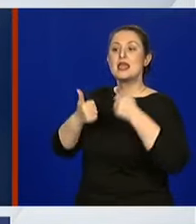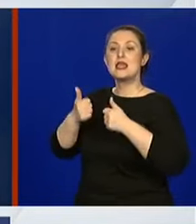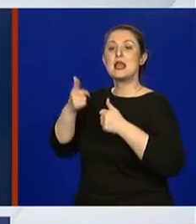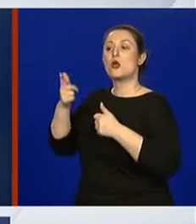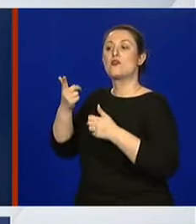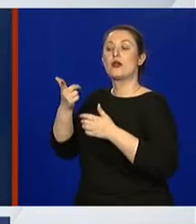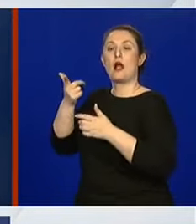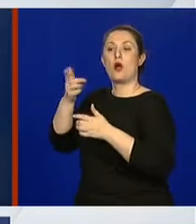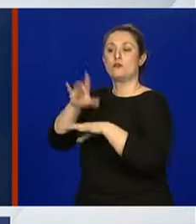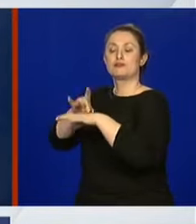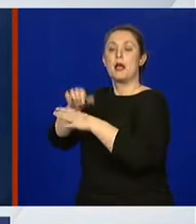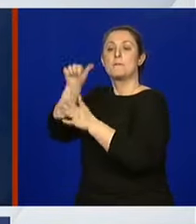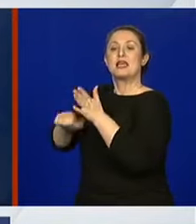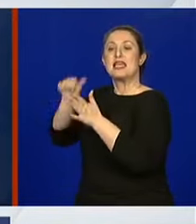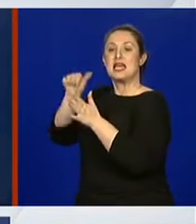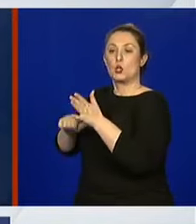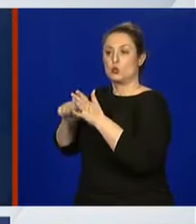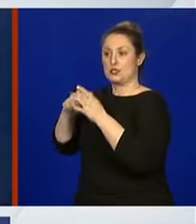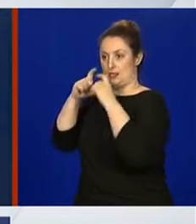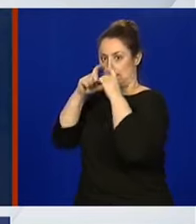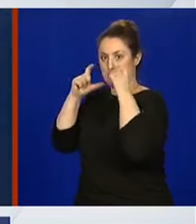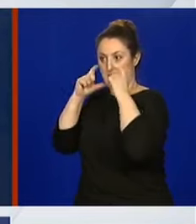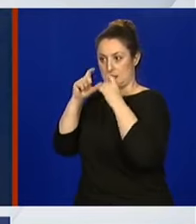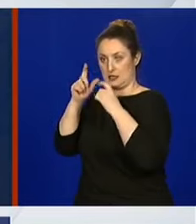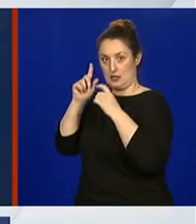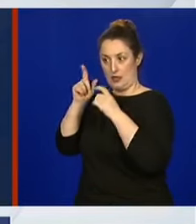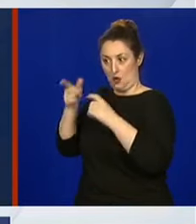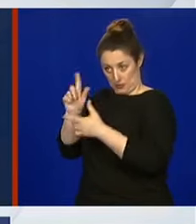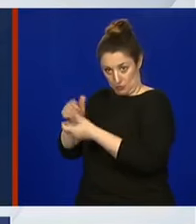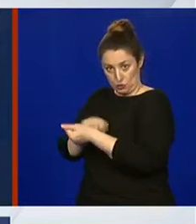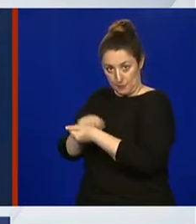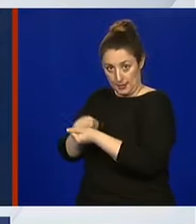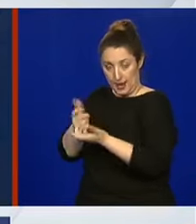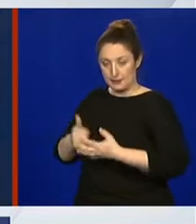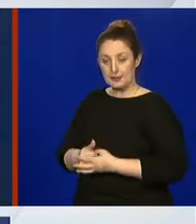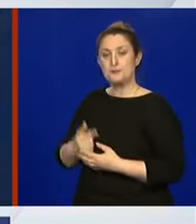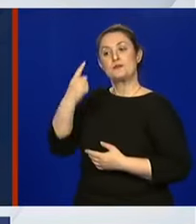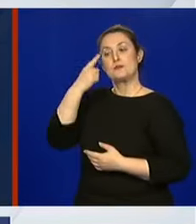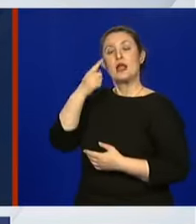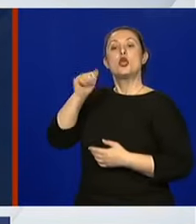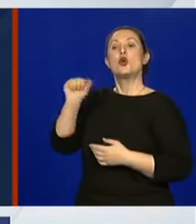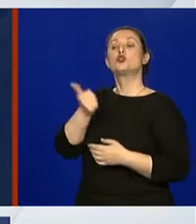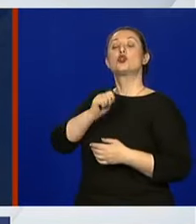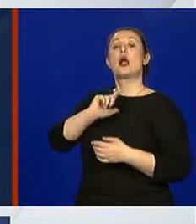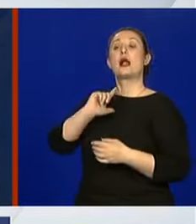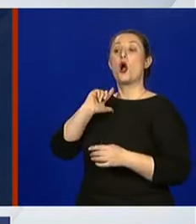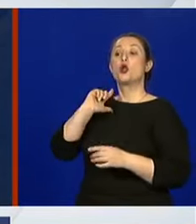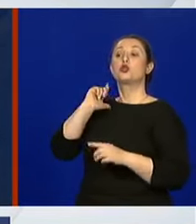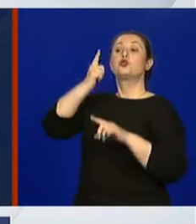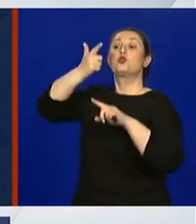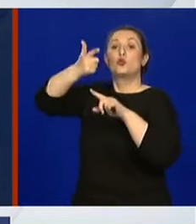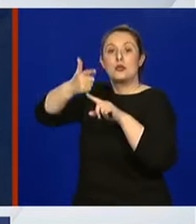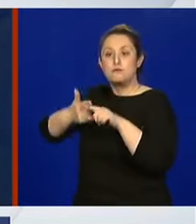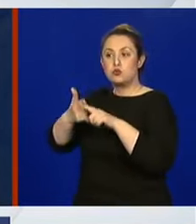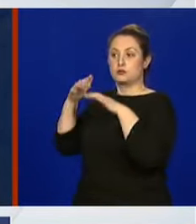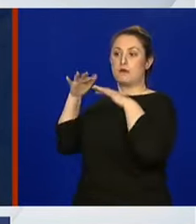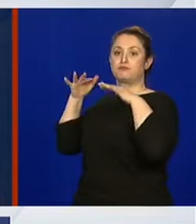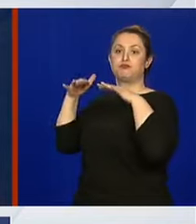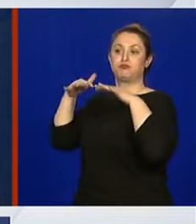mogu i prati. Znam možda da nije vrijeme za to pitanje, ali spominje se i drugi val. Kad se može drugi val očekivati?